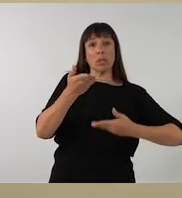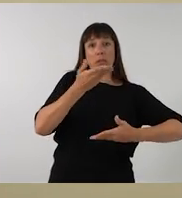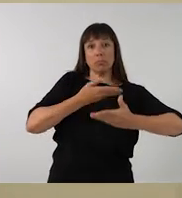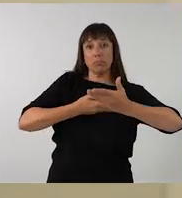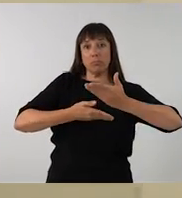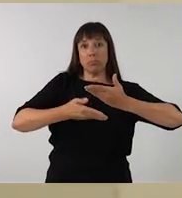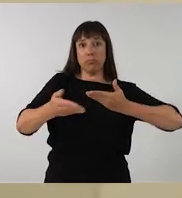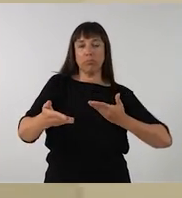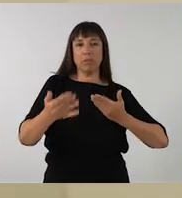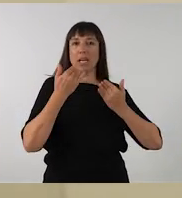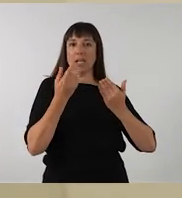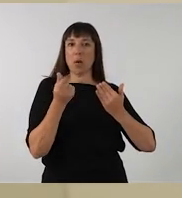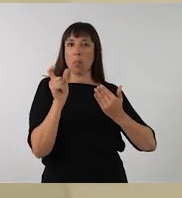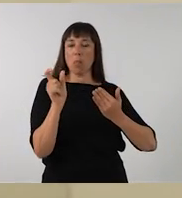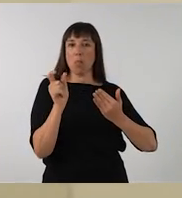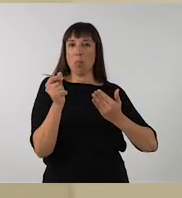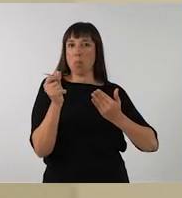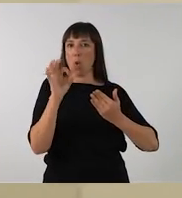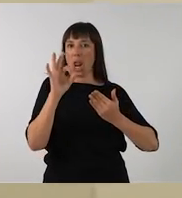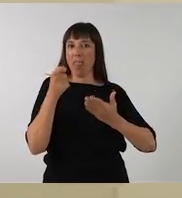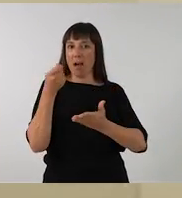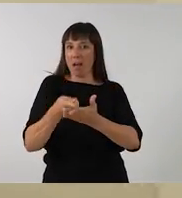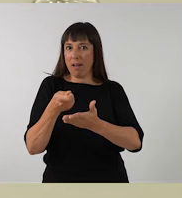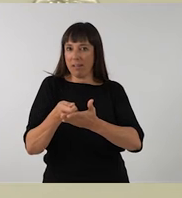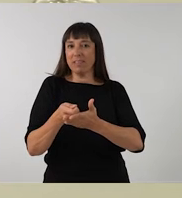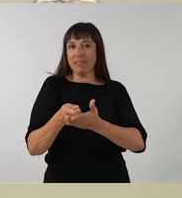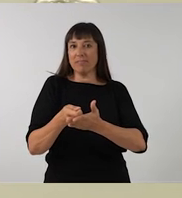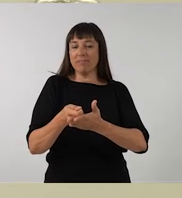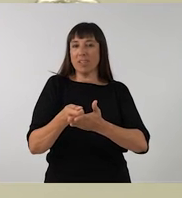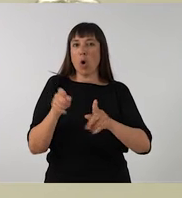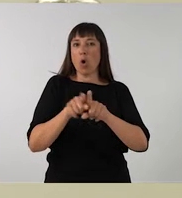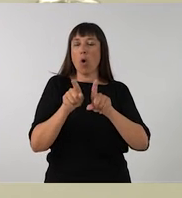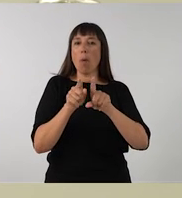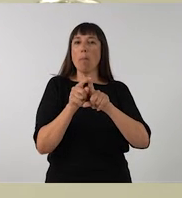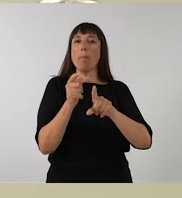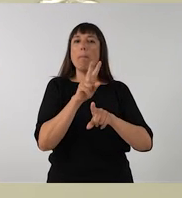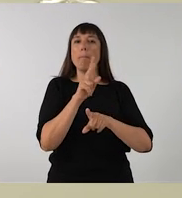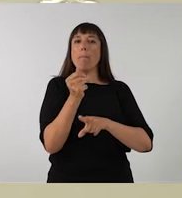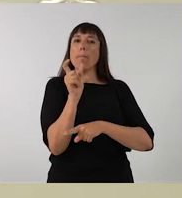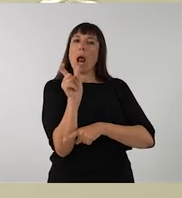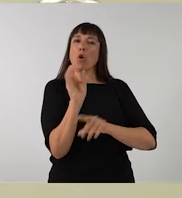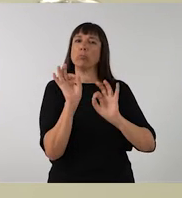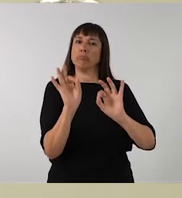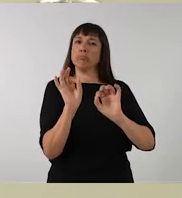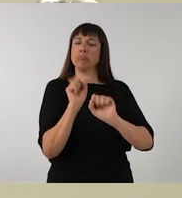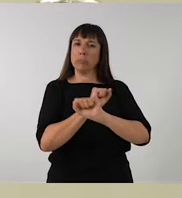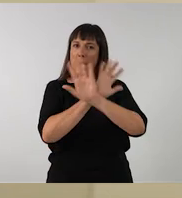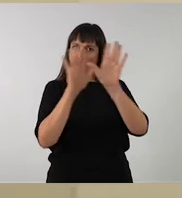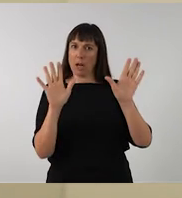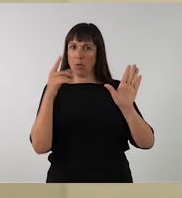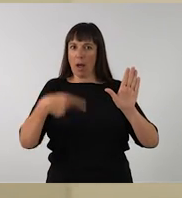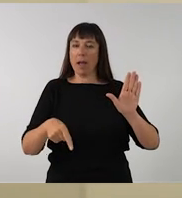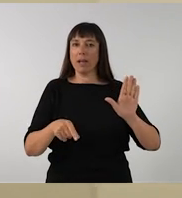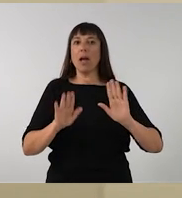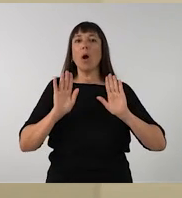els béns a través d'aquestes monedes que el que fan és fixar de manera homogènia un